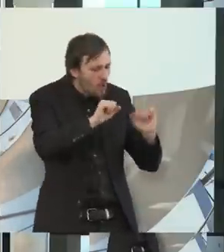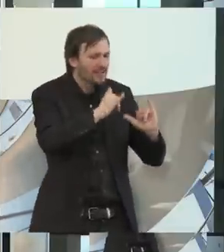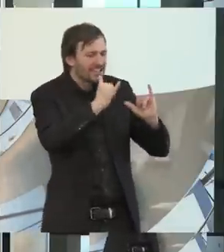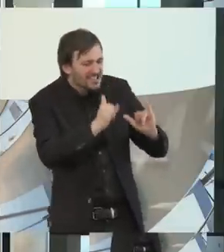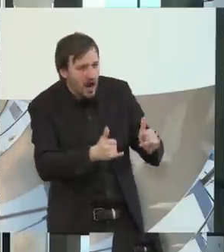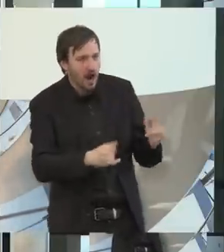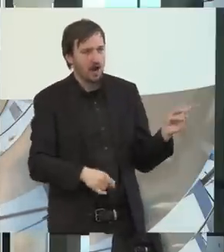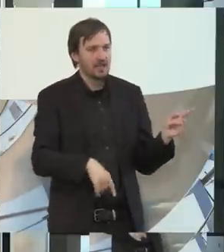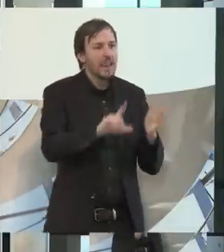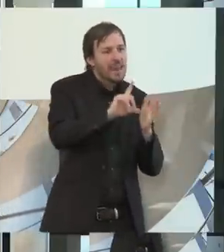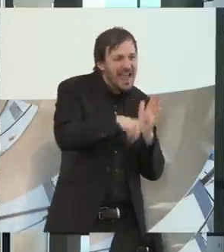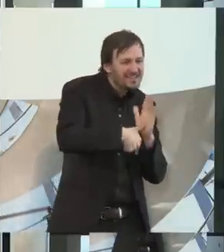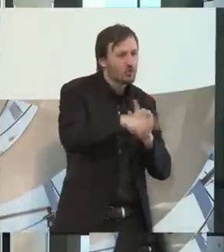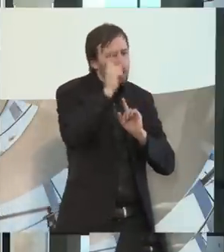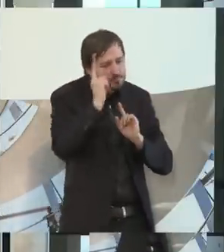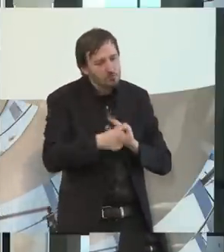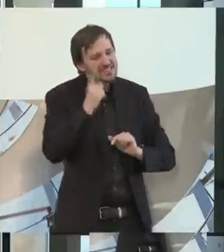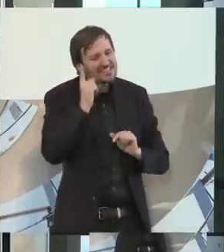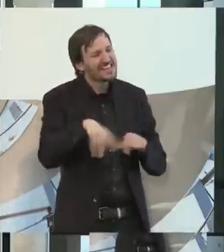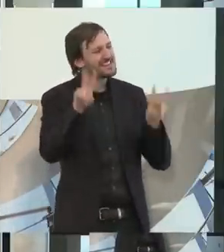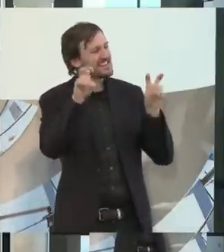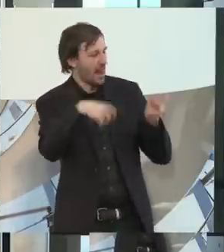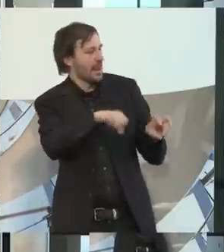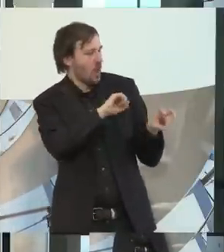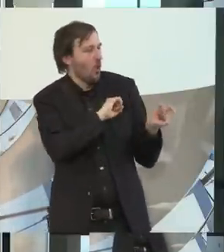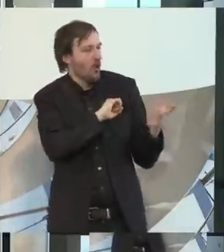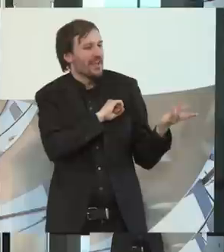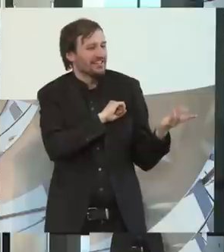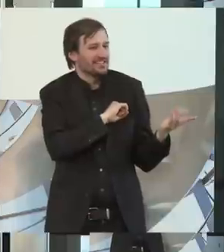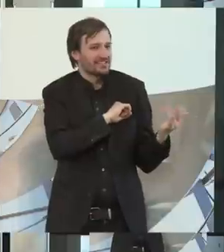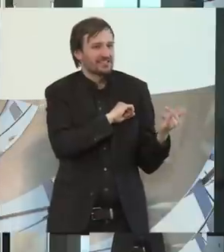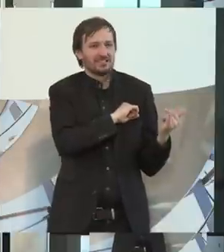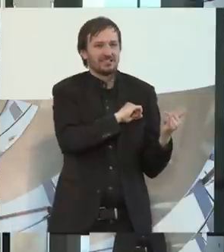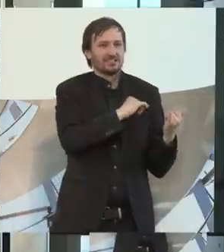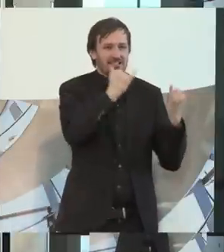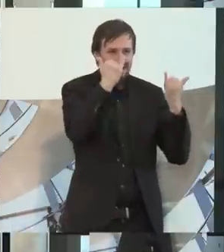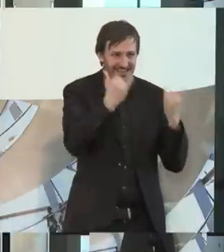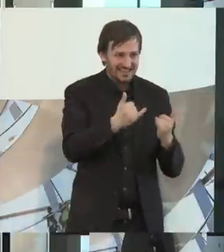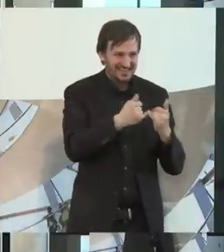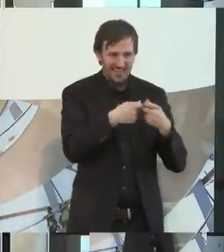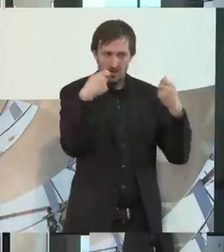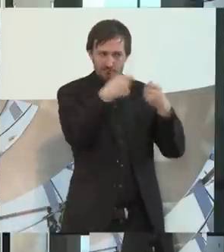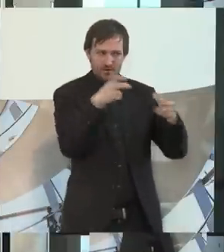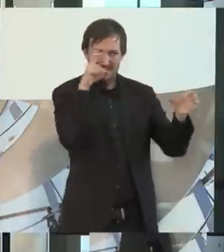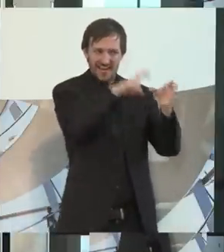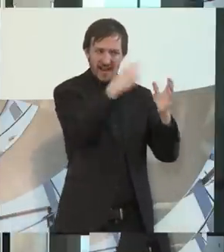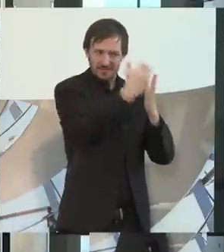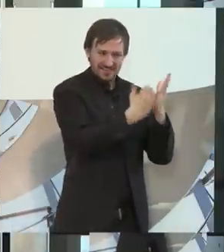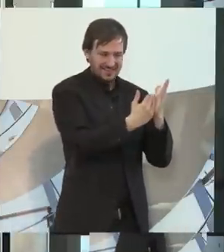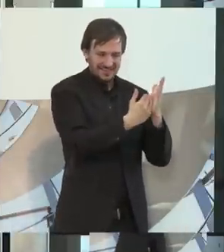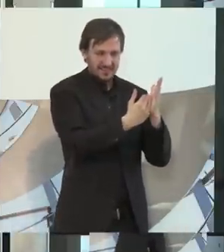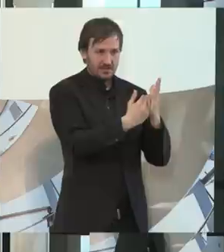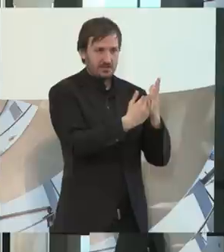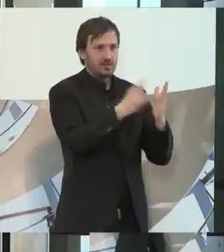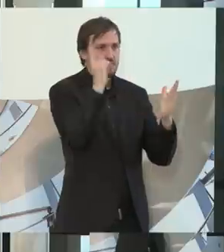Leistung muss sich lohnen. Und wenn wir es jetzt nicht schaffen, in diesem Bundesteilhabegesetz die